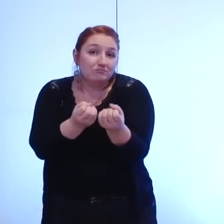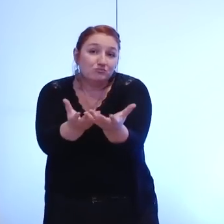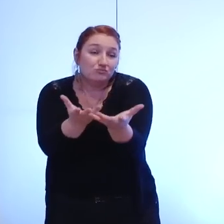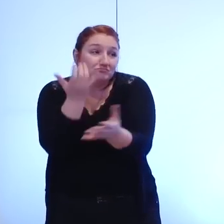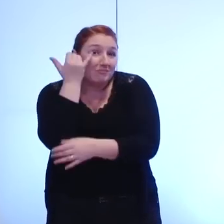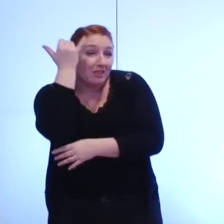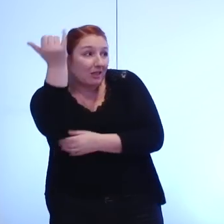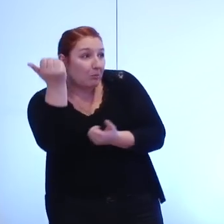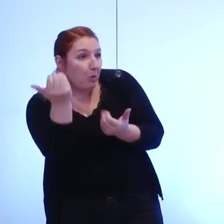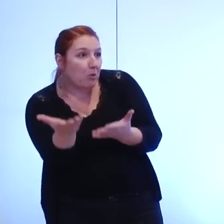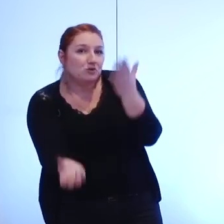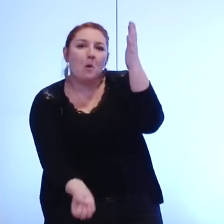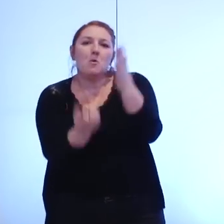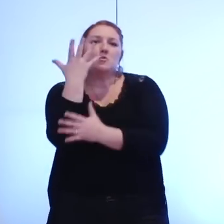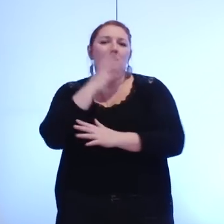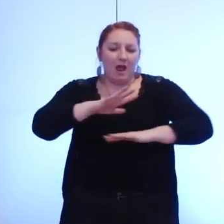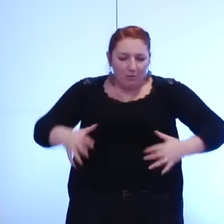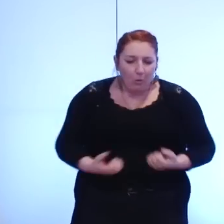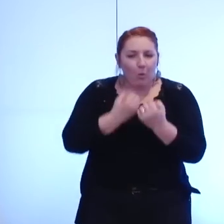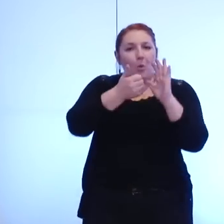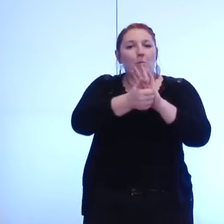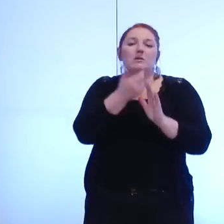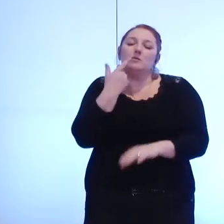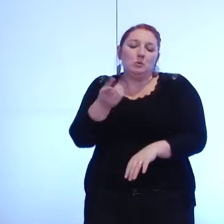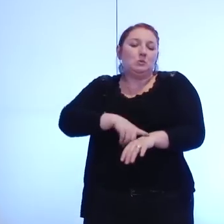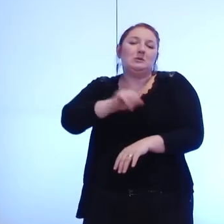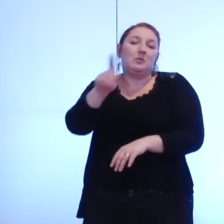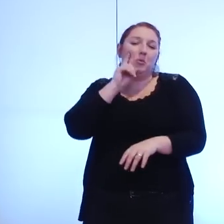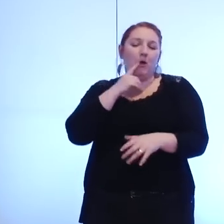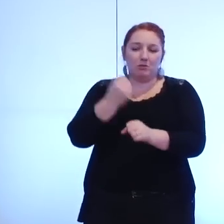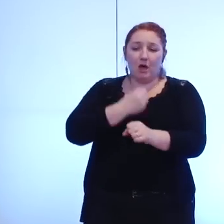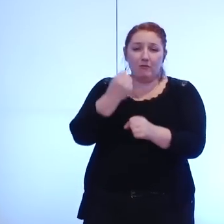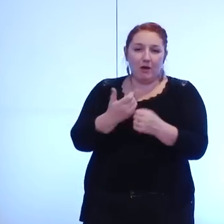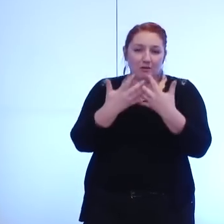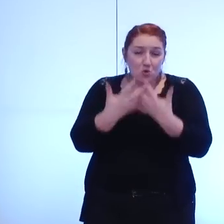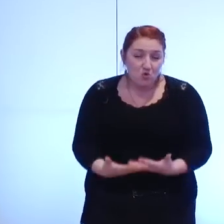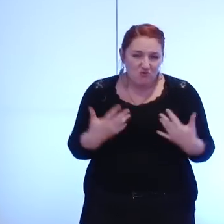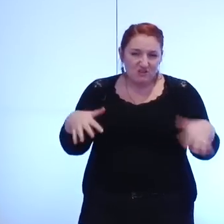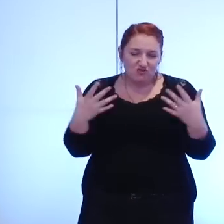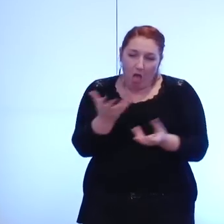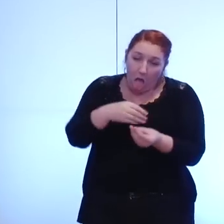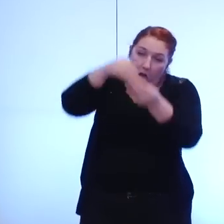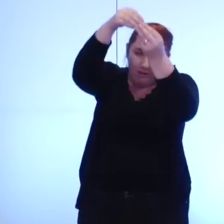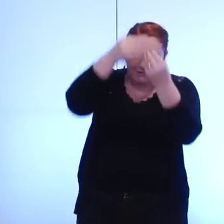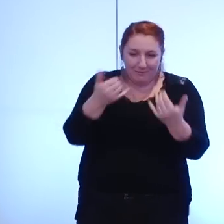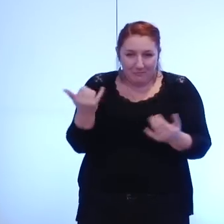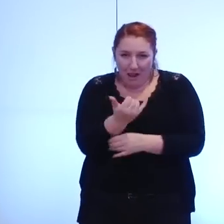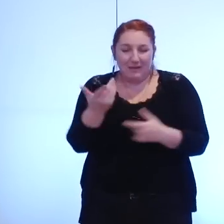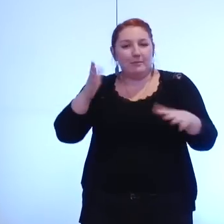compétence alors pas pour tout de suite parce que je ne pas encombrer le travail qui est déjà lourd mais est-ce qu'on pourrait